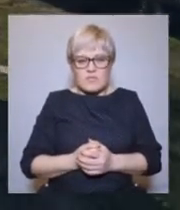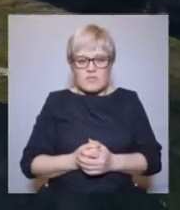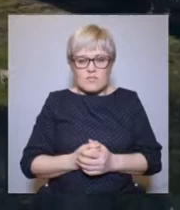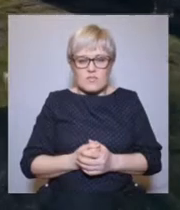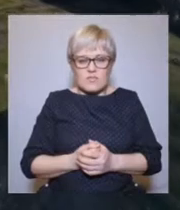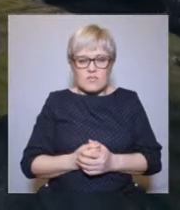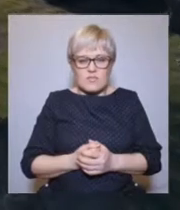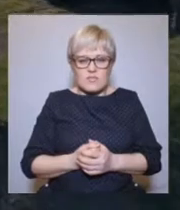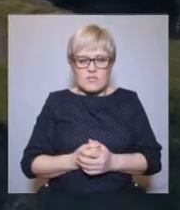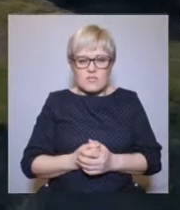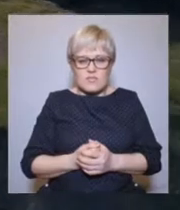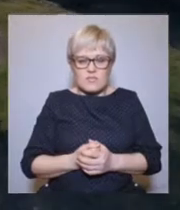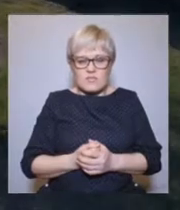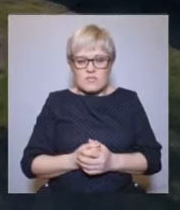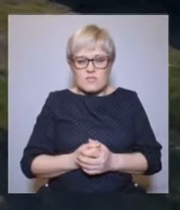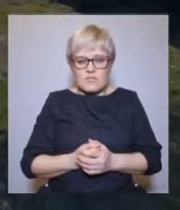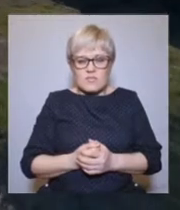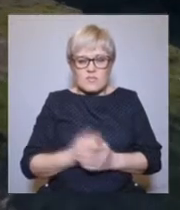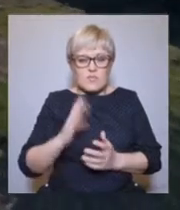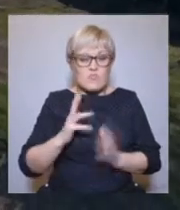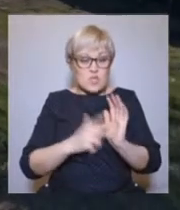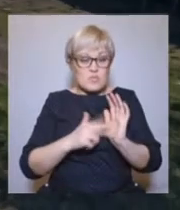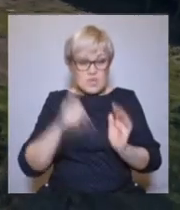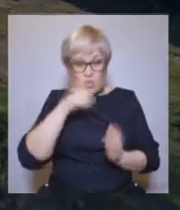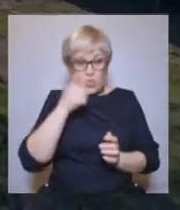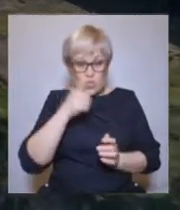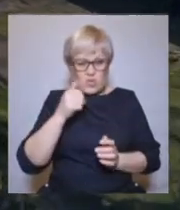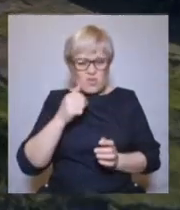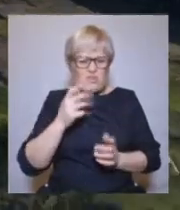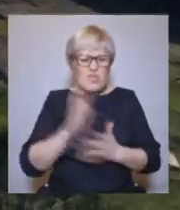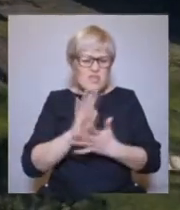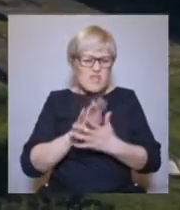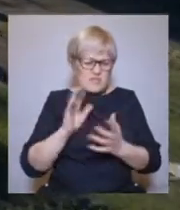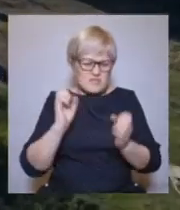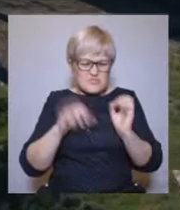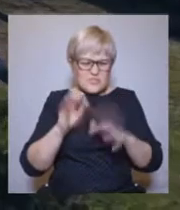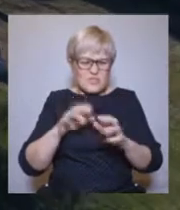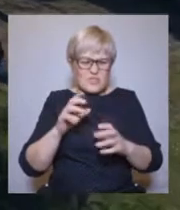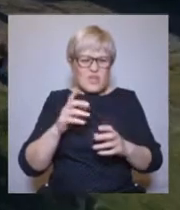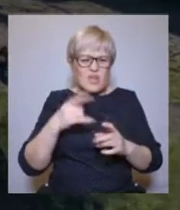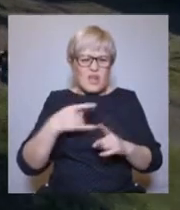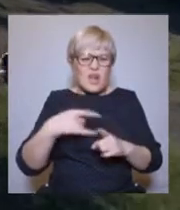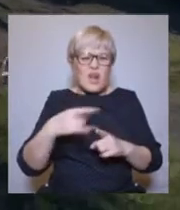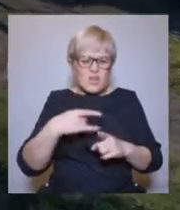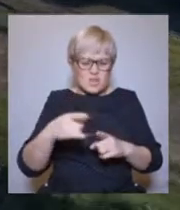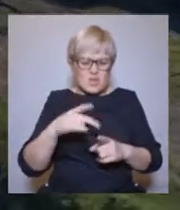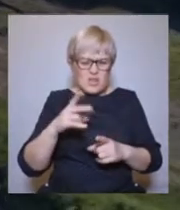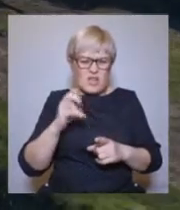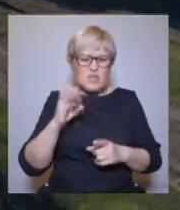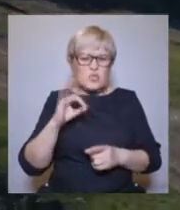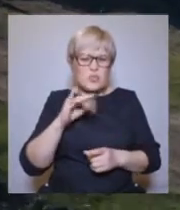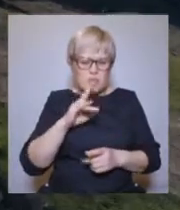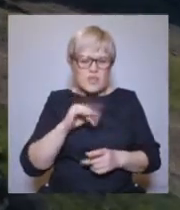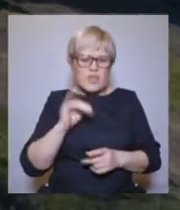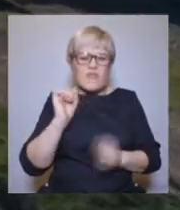Общение с местными жителями показало следующую ситуацию. В 80-е годы была практика